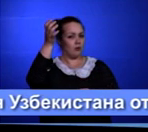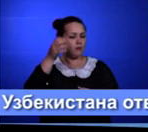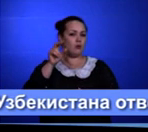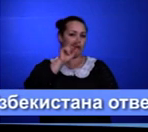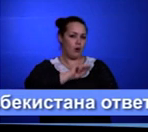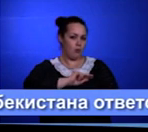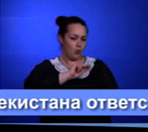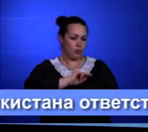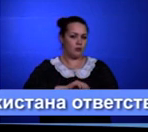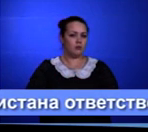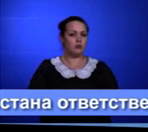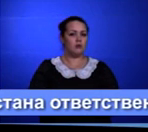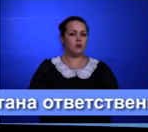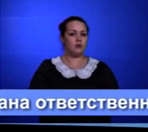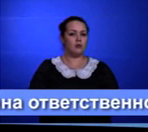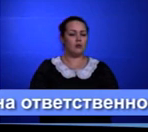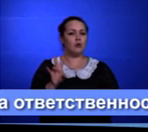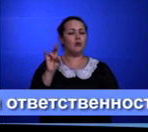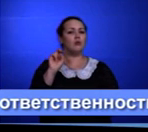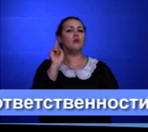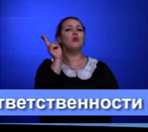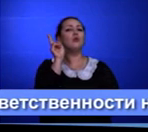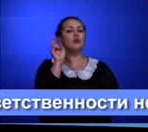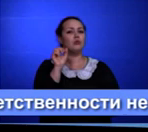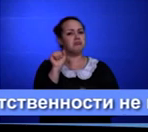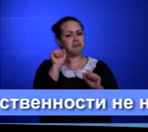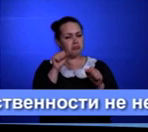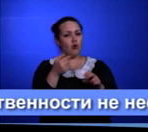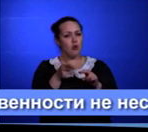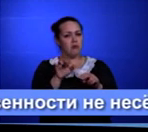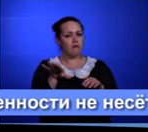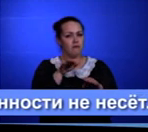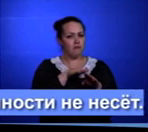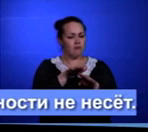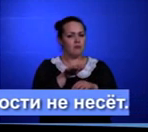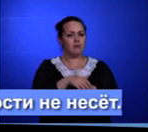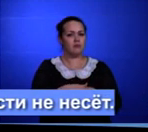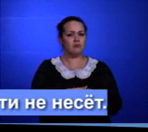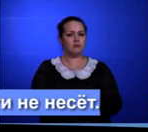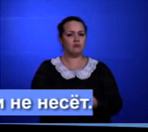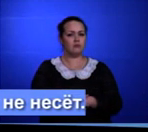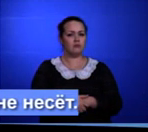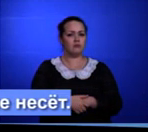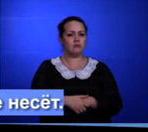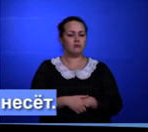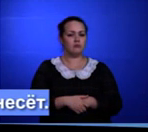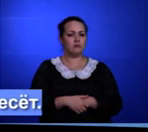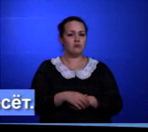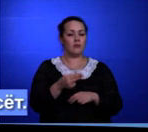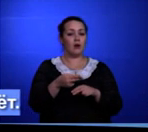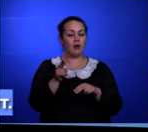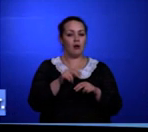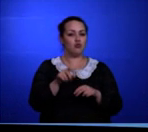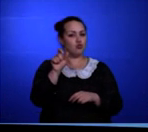работаем. Но благодаря кому мы способны все это делать? Этих людей